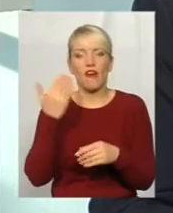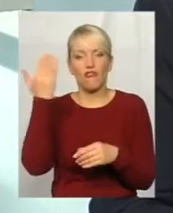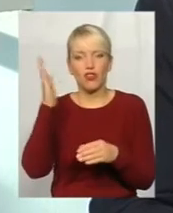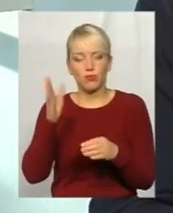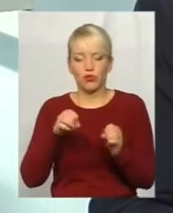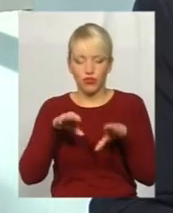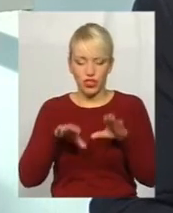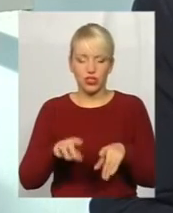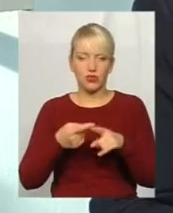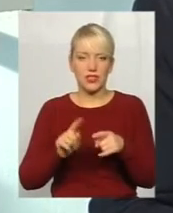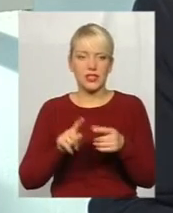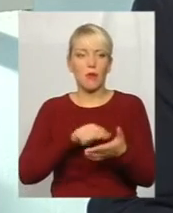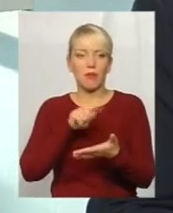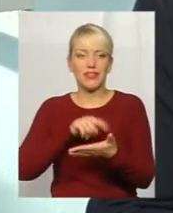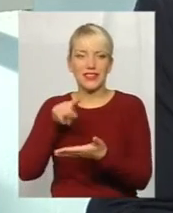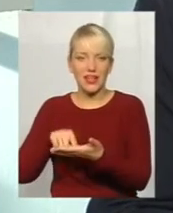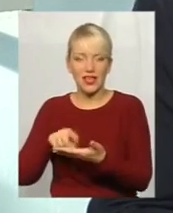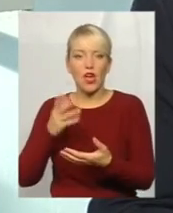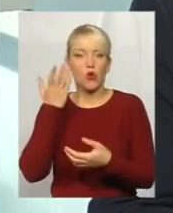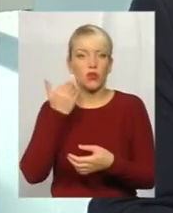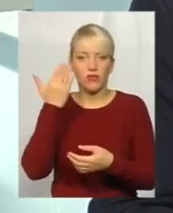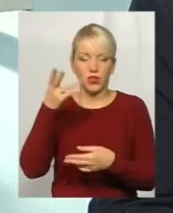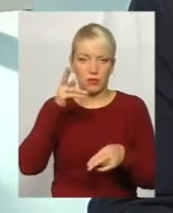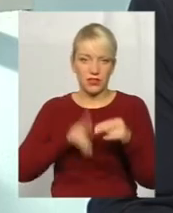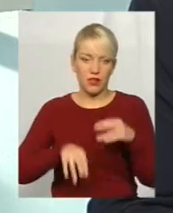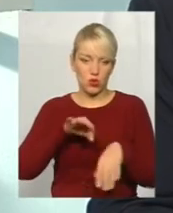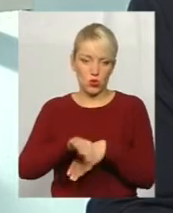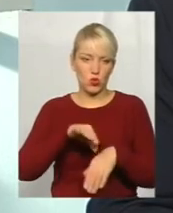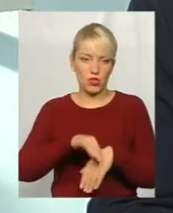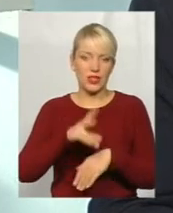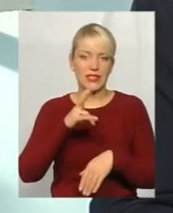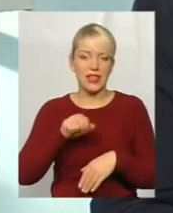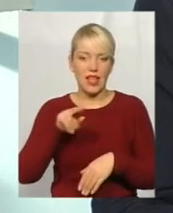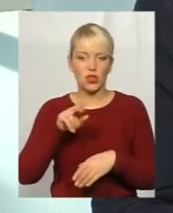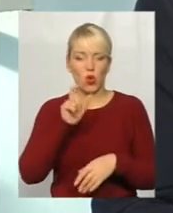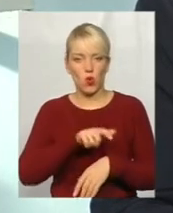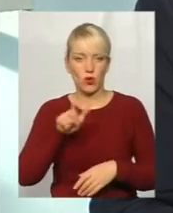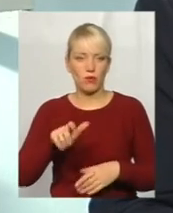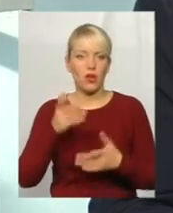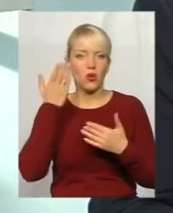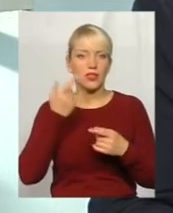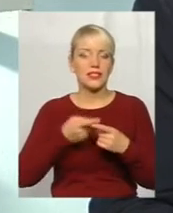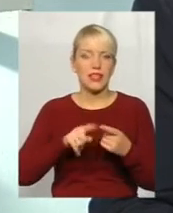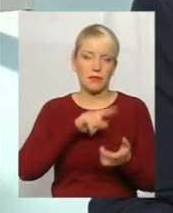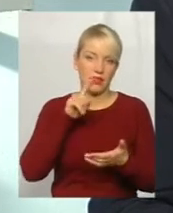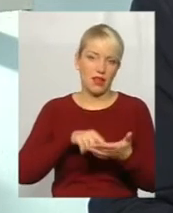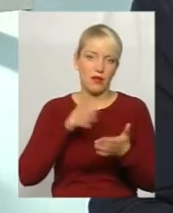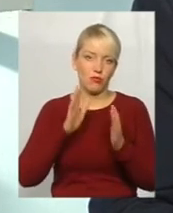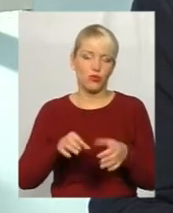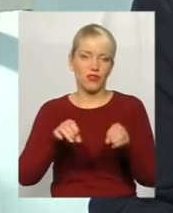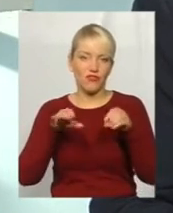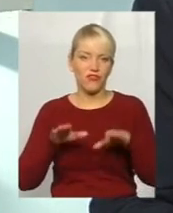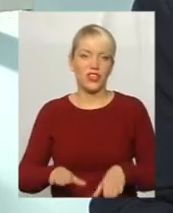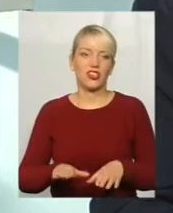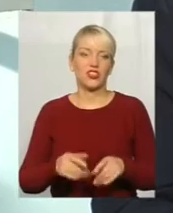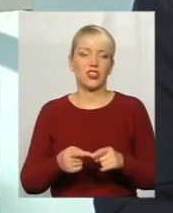вирішувати ці питання, коли вони перестануть знущатися над людьми. І коли це питання буде вирішено в